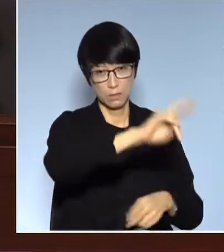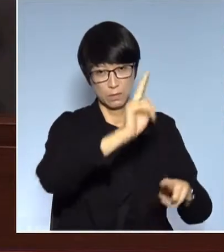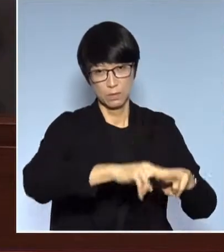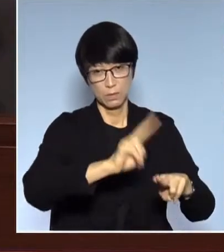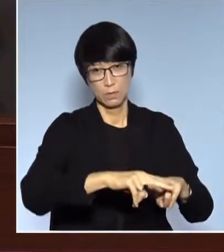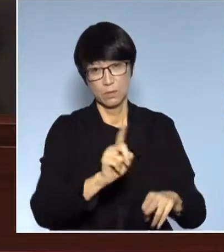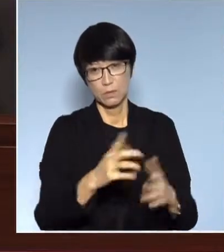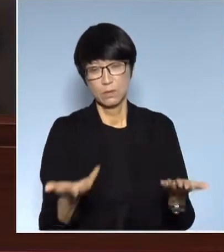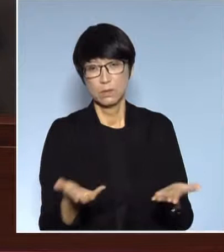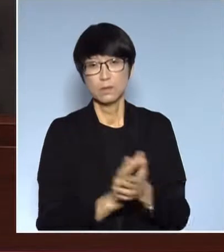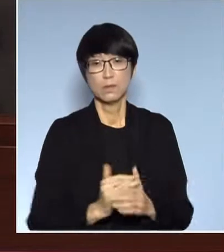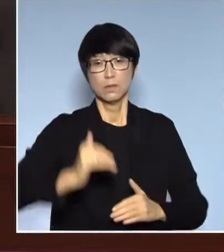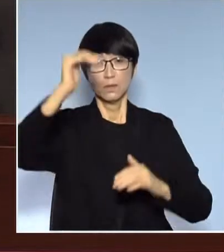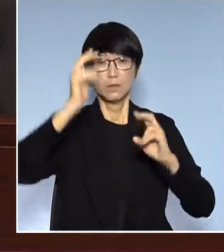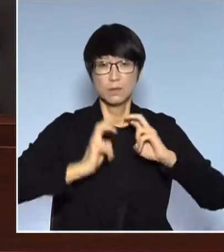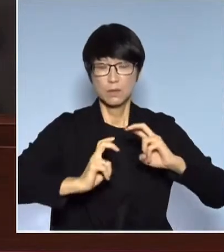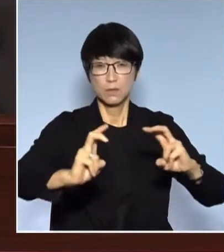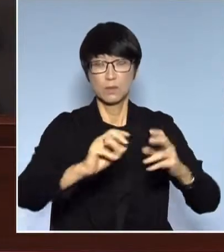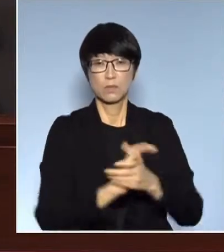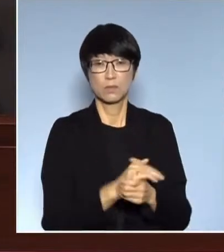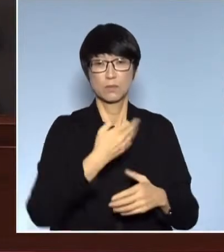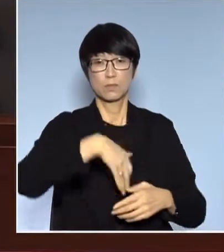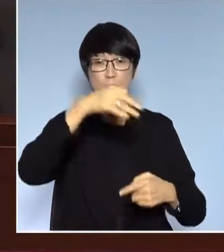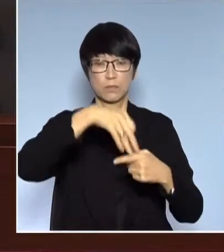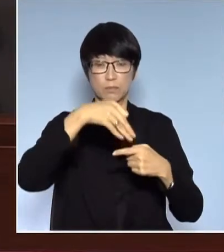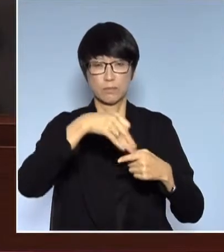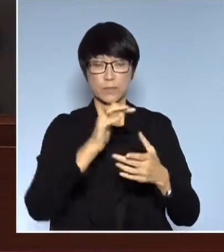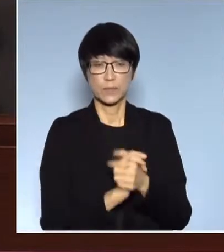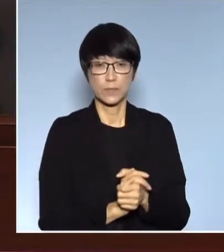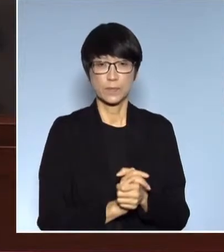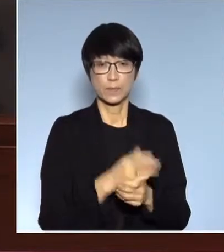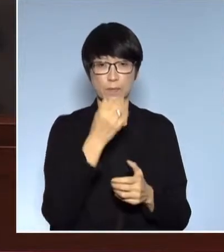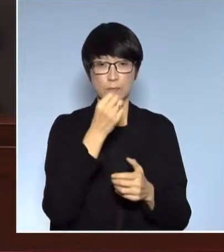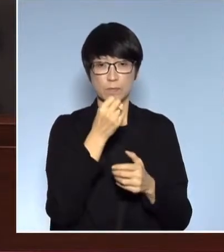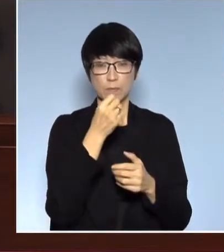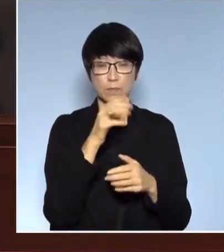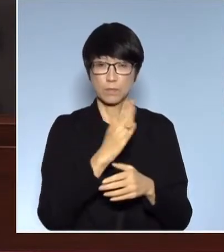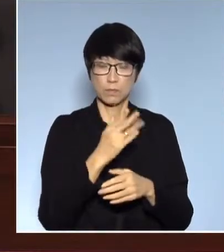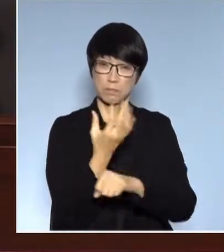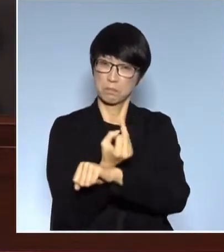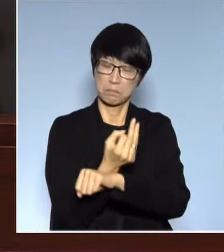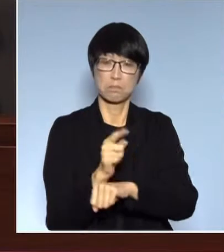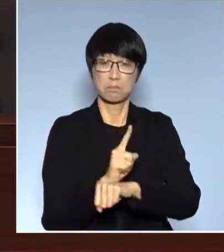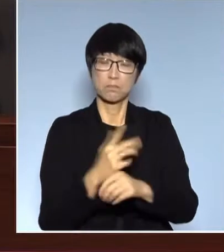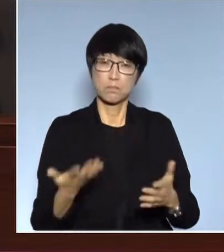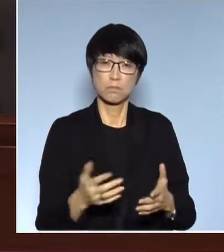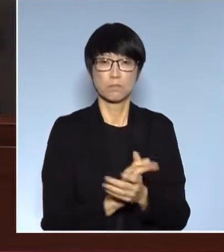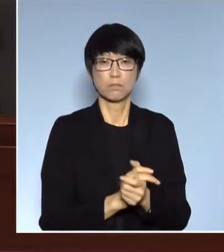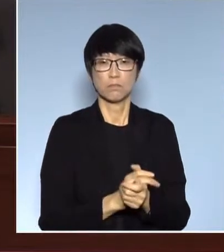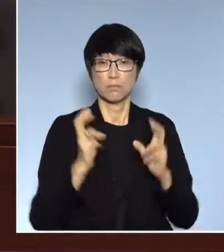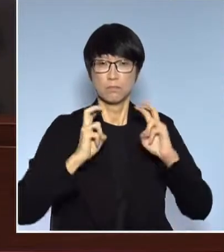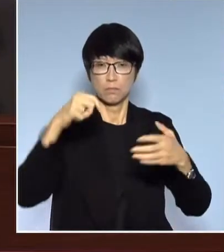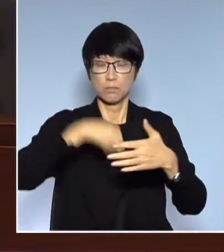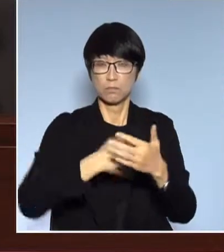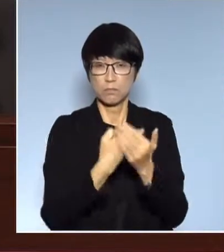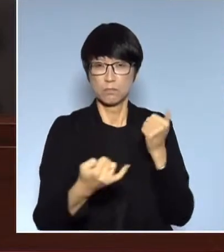就算你在高鐵那裡原車回到深圳最近的那個深圳港大那醫院也好早成起碼半小時那怎麼辦在車道生那在車